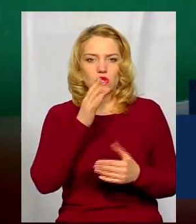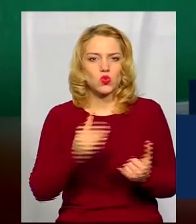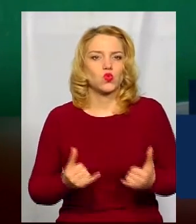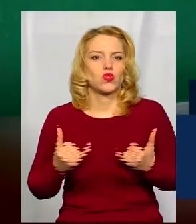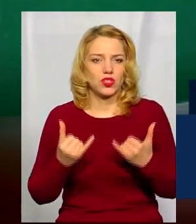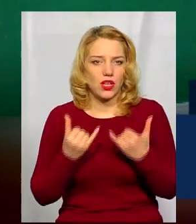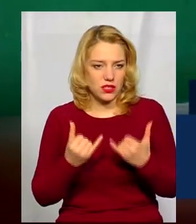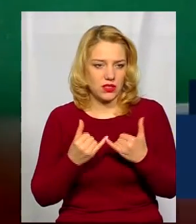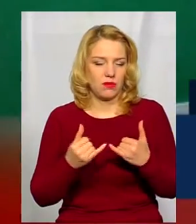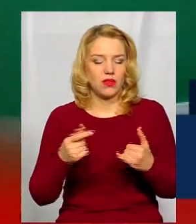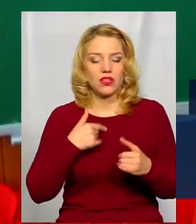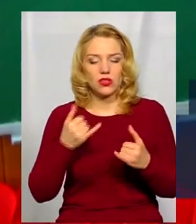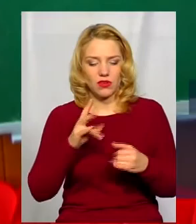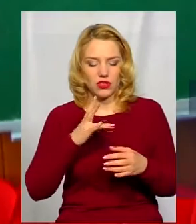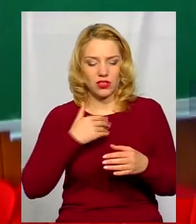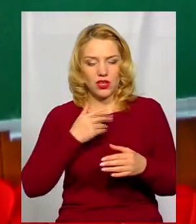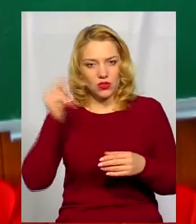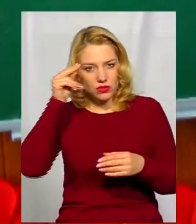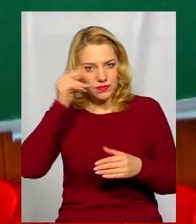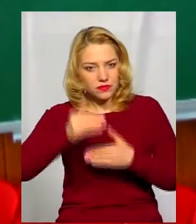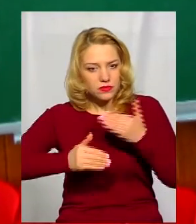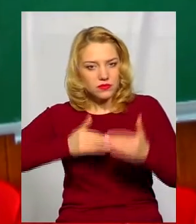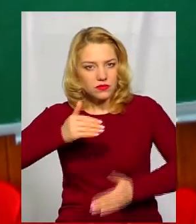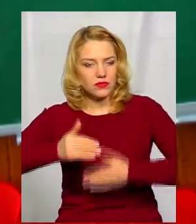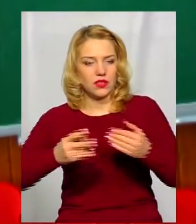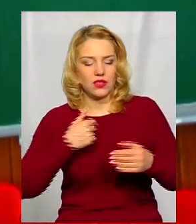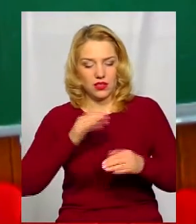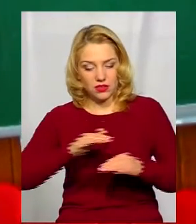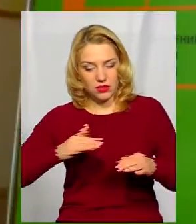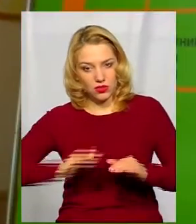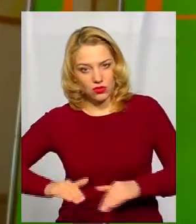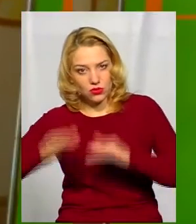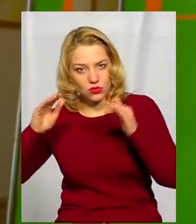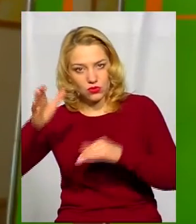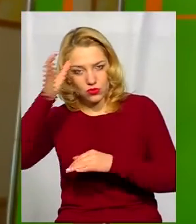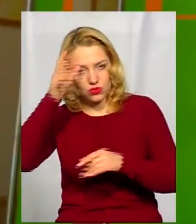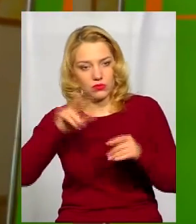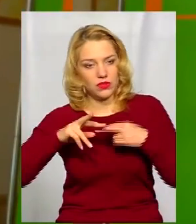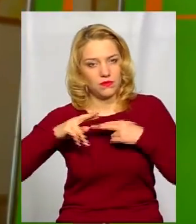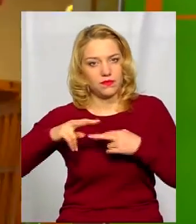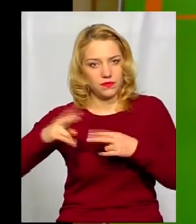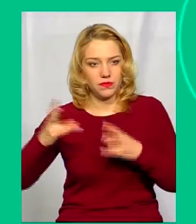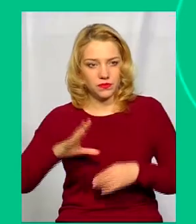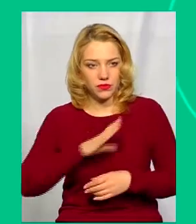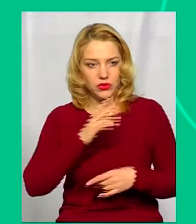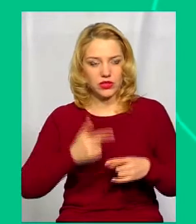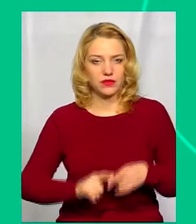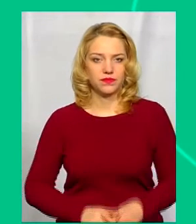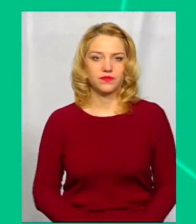з знаннями, тому що наші дітки ростуть дуже швидко, дуже розумні і нам потрібно бути на рівні. Фест розрахований на два дні.